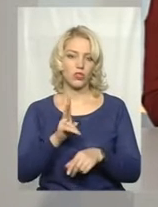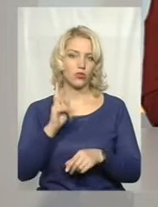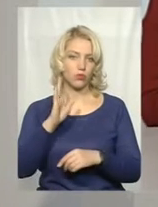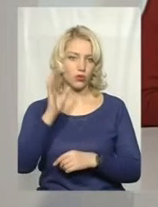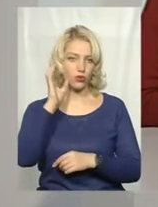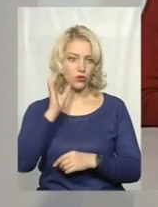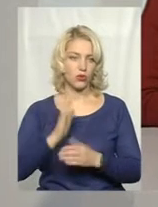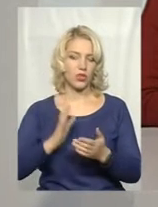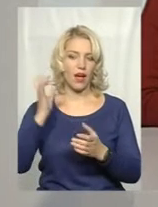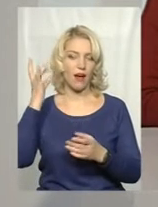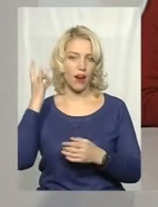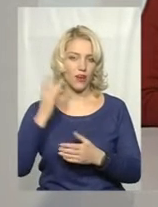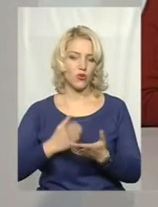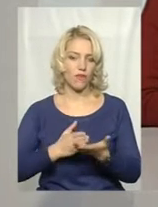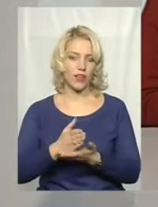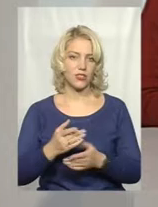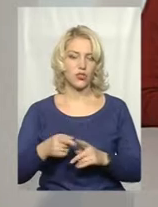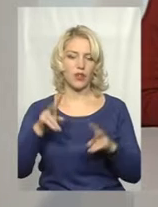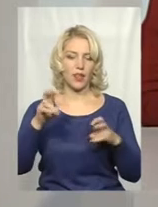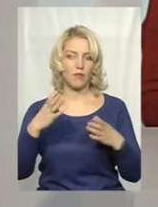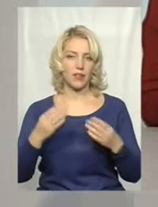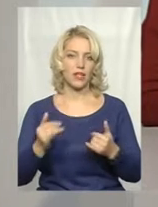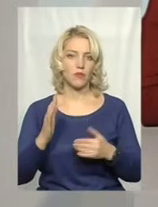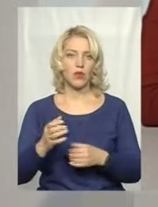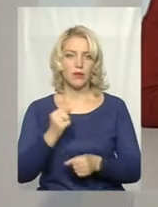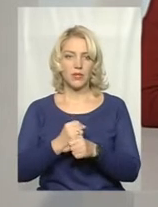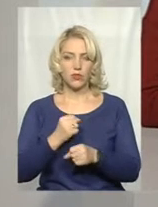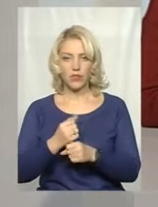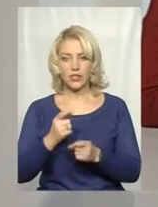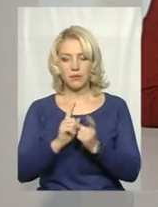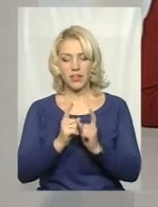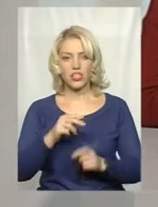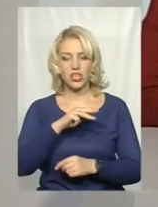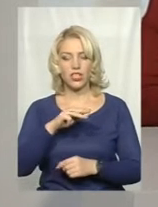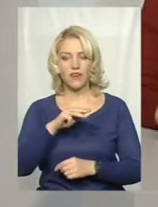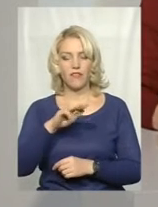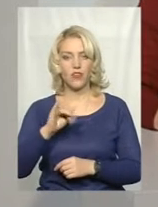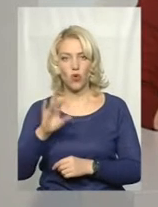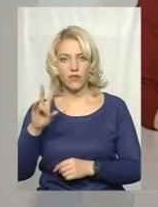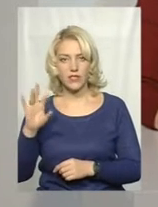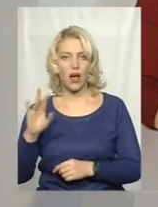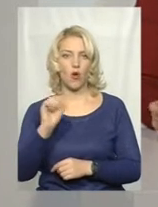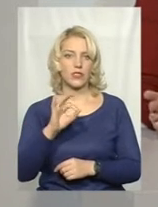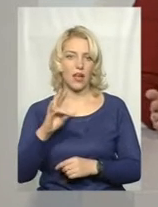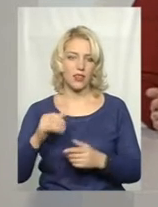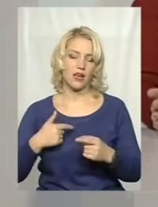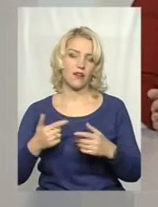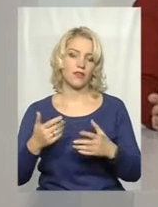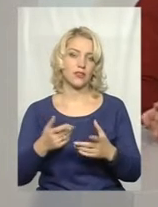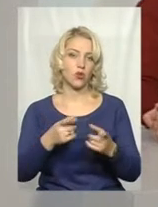слухати радіоверсію «Теми дня». Ми працюємо із Оксаною Фіновською для вас наживо, так що долучайтеся до розмови.